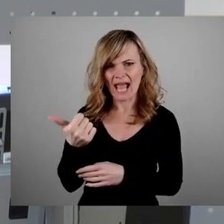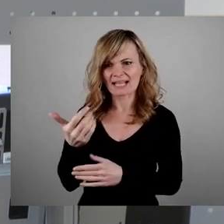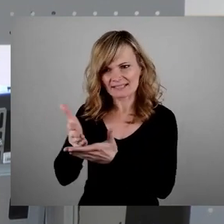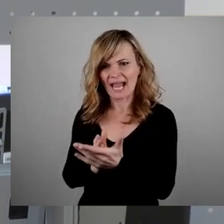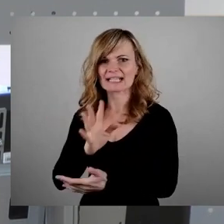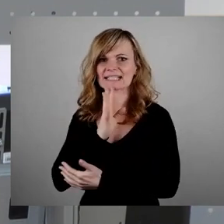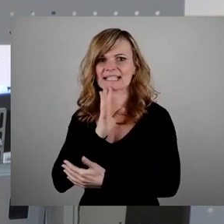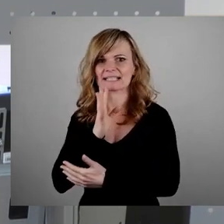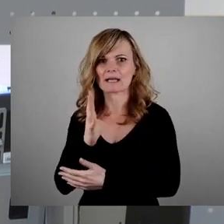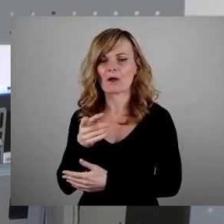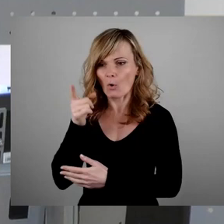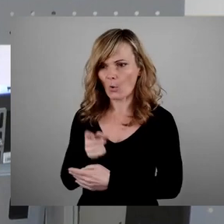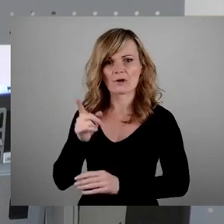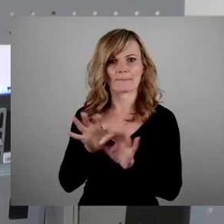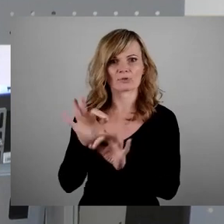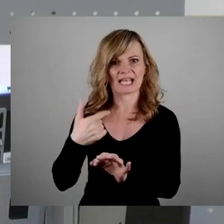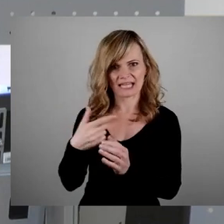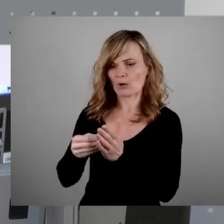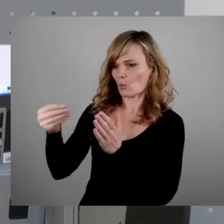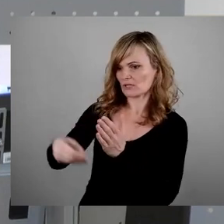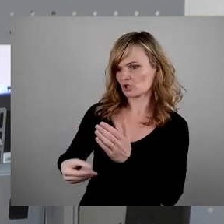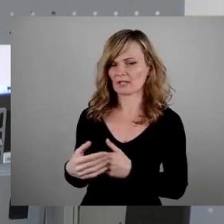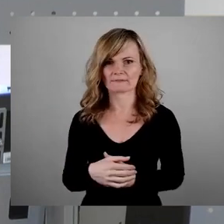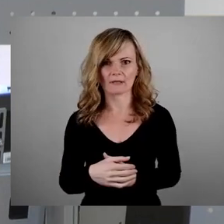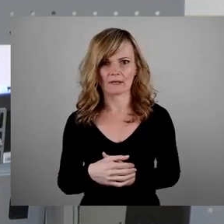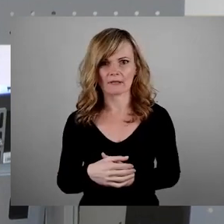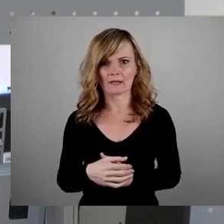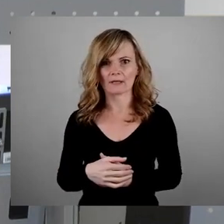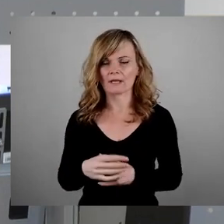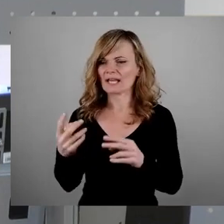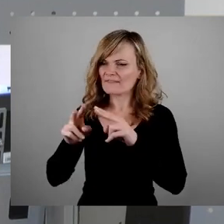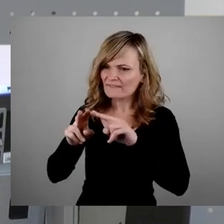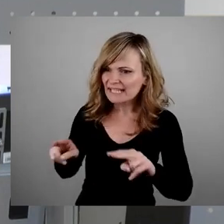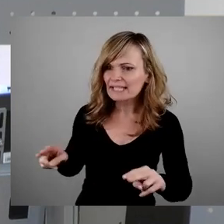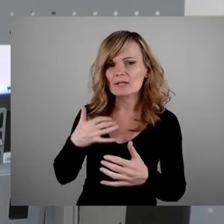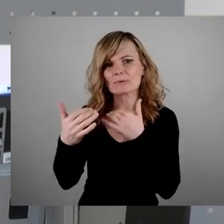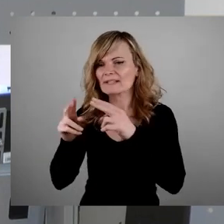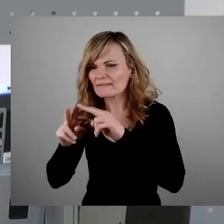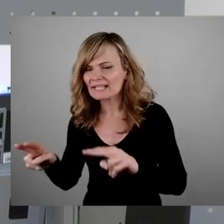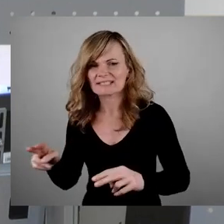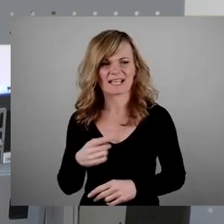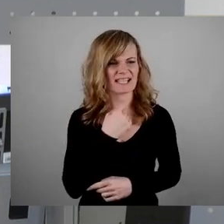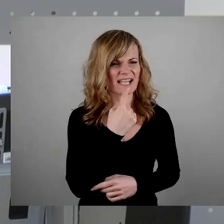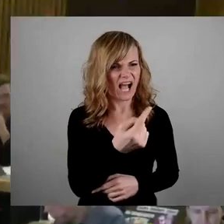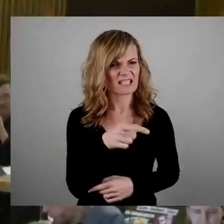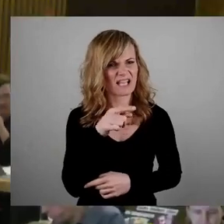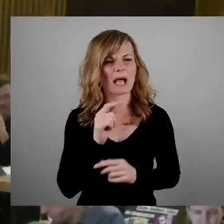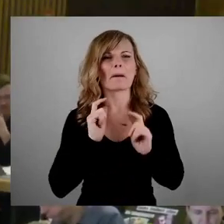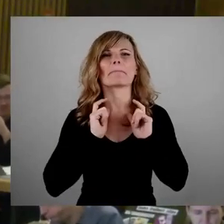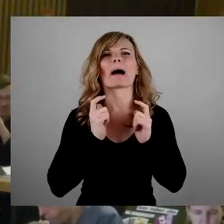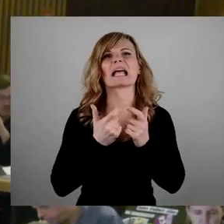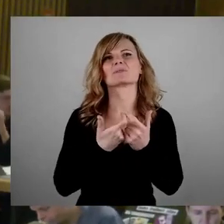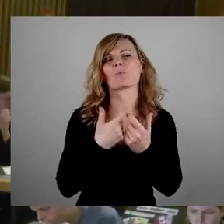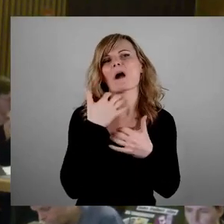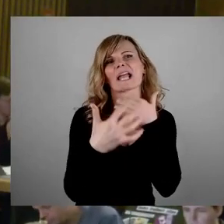jemand von Frieden spricht und dann als pastorales Gesülze dargestellt wird, wie krank ist diese Gesellschaft. Früher war